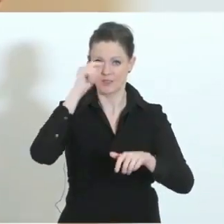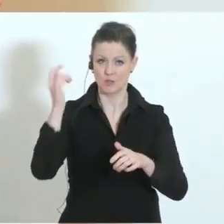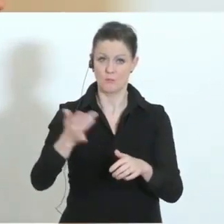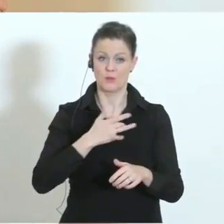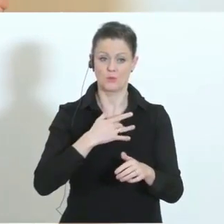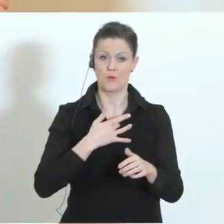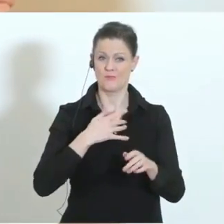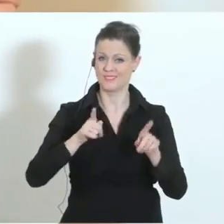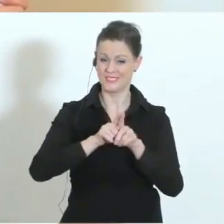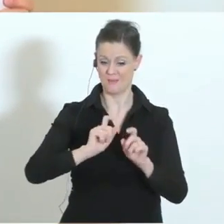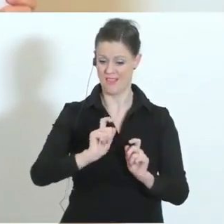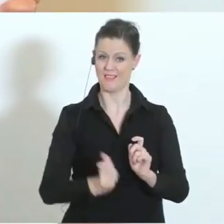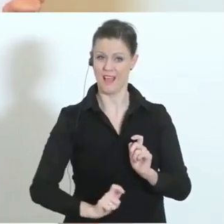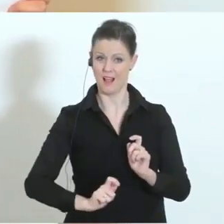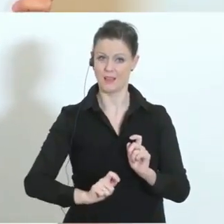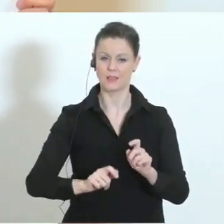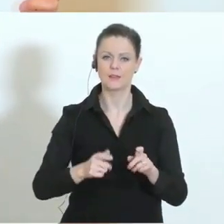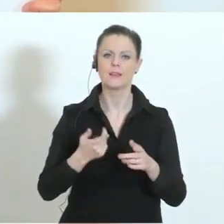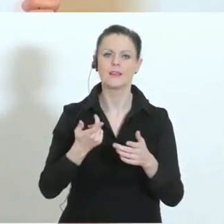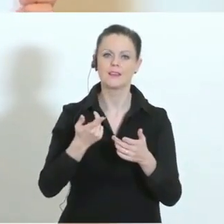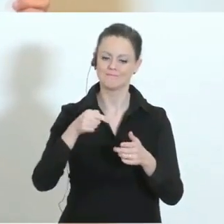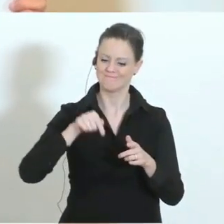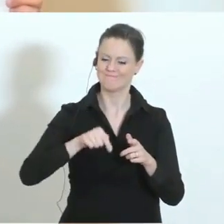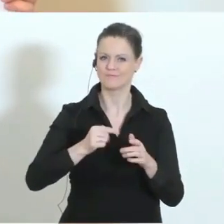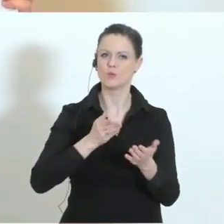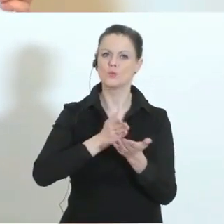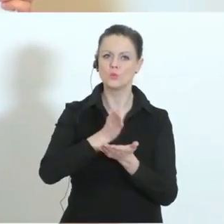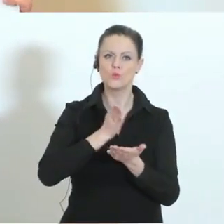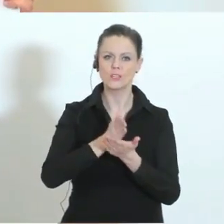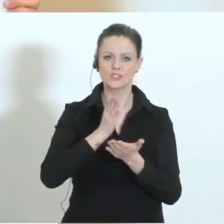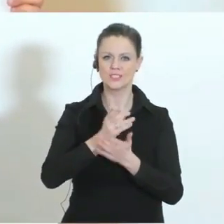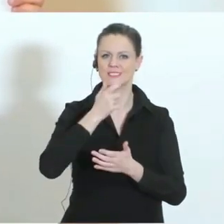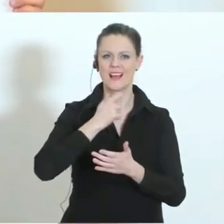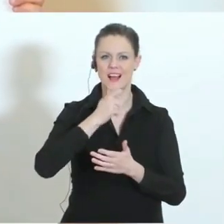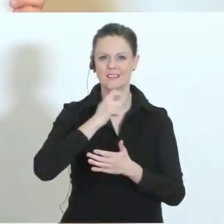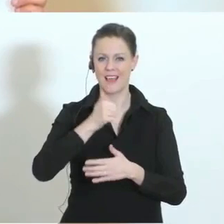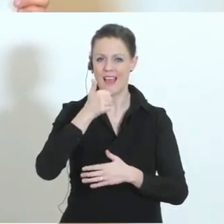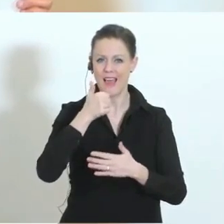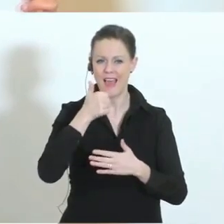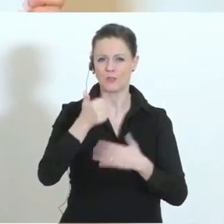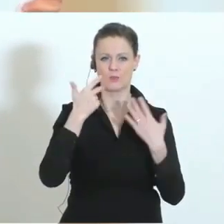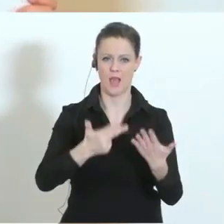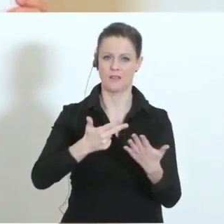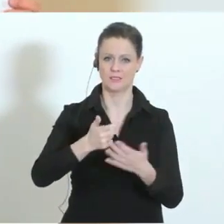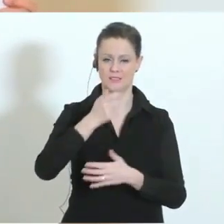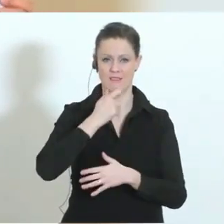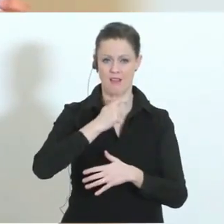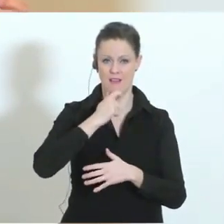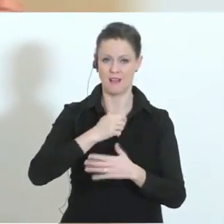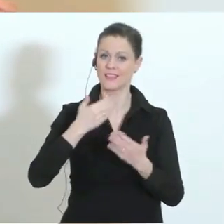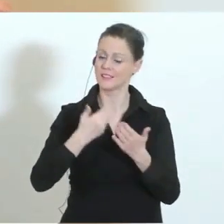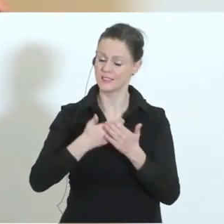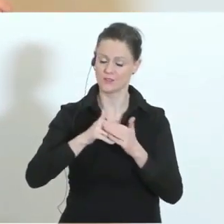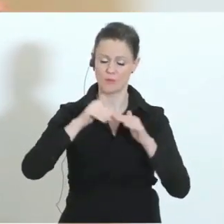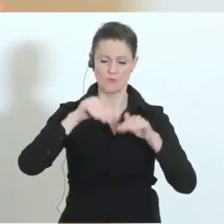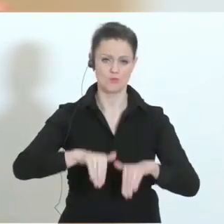Italien der Fall ist. Wir haben in Italien bei den Erkrankten ein Durchschnittalter von 81 Jahren und deswegen, man muss